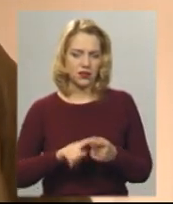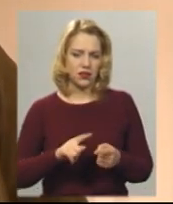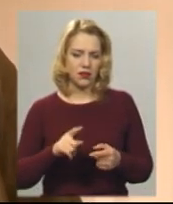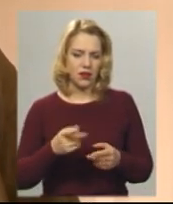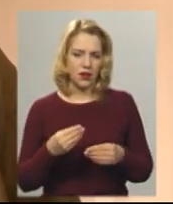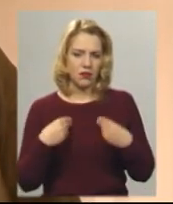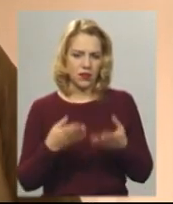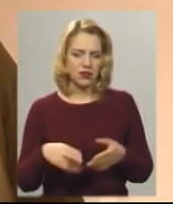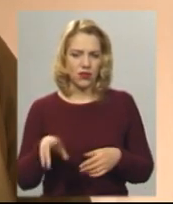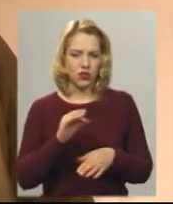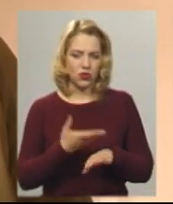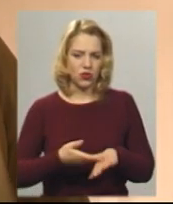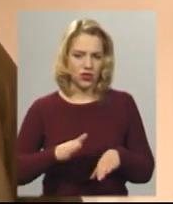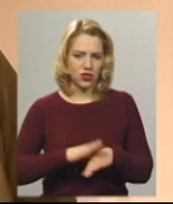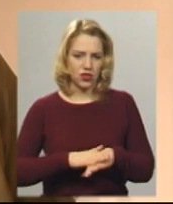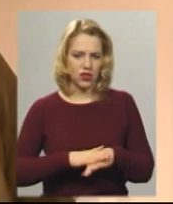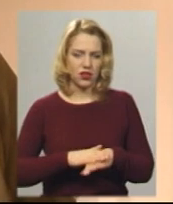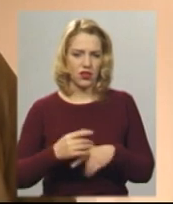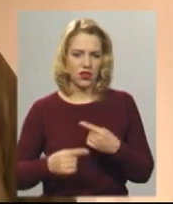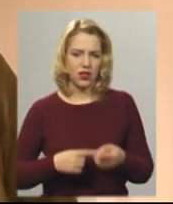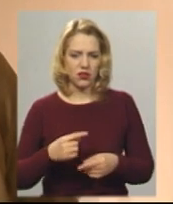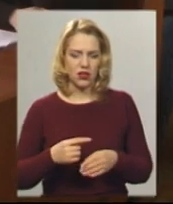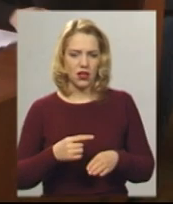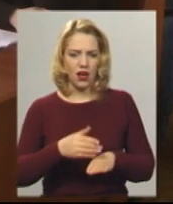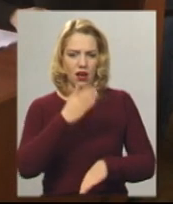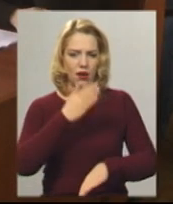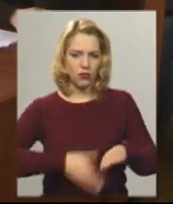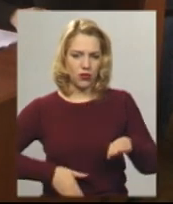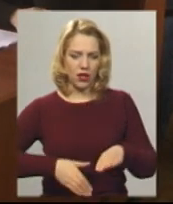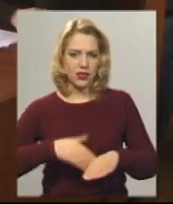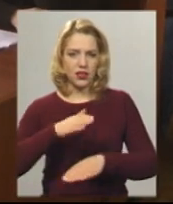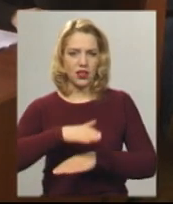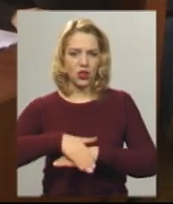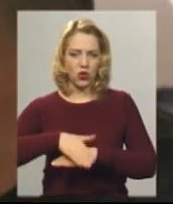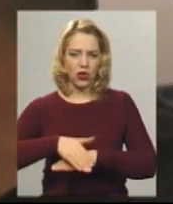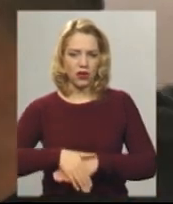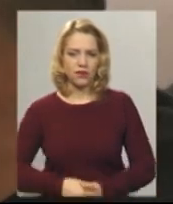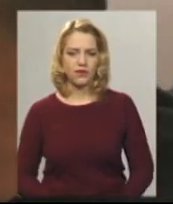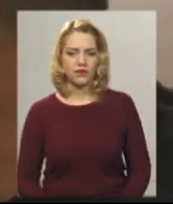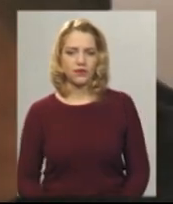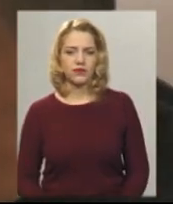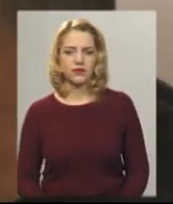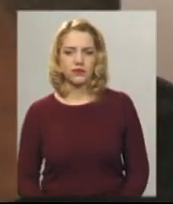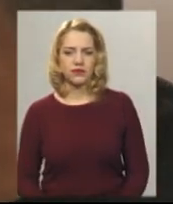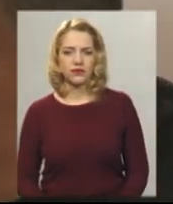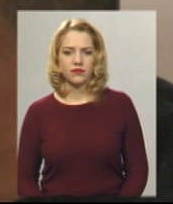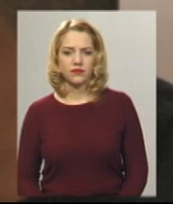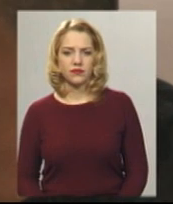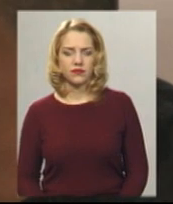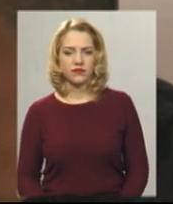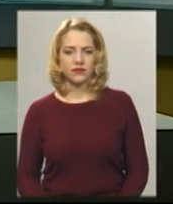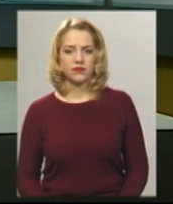настигів, ампутації нижньої кінцівки». Анастасія Збродова, Віктор Кривий. Новини на Суспільному. Хмельницький.